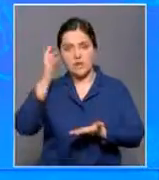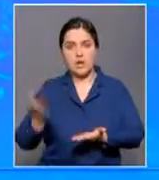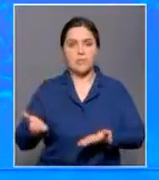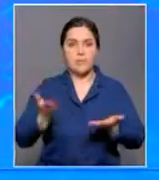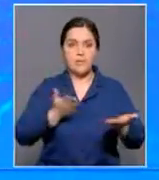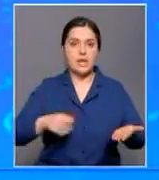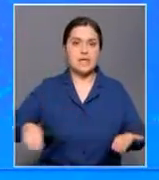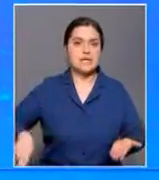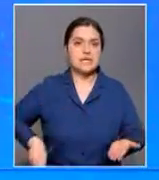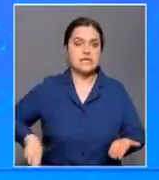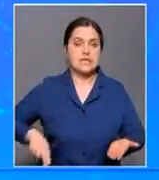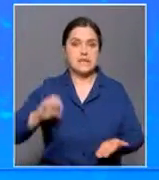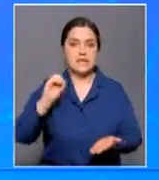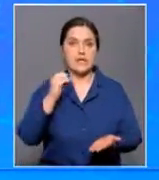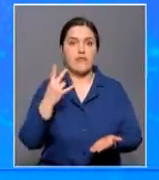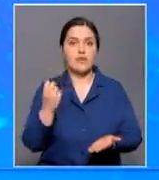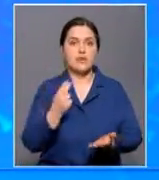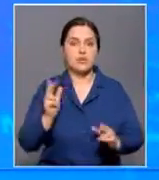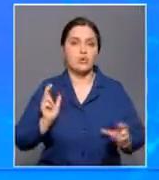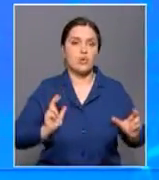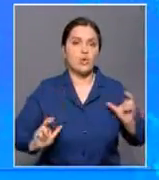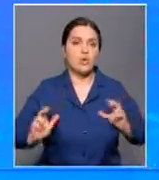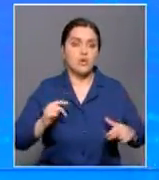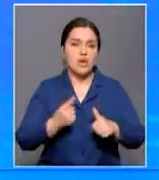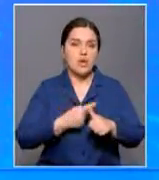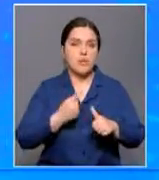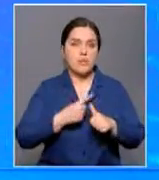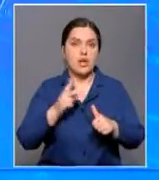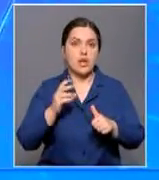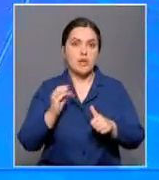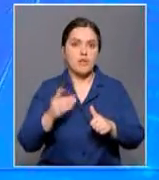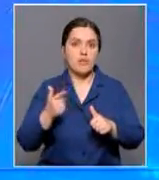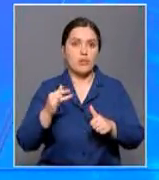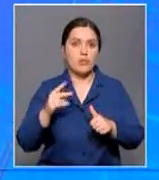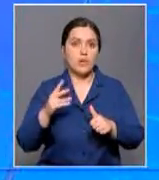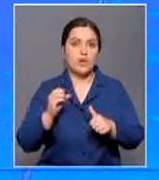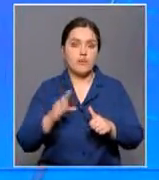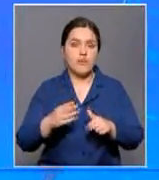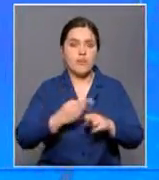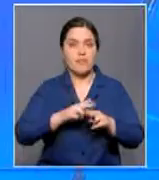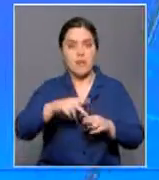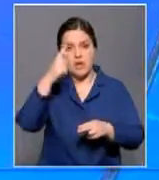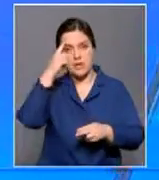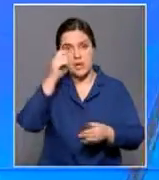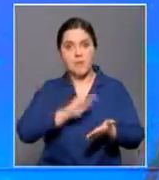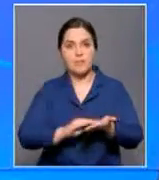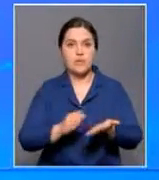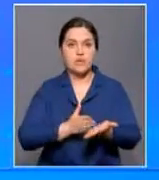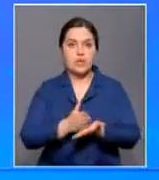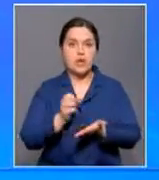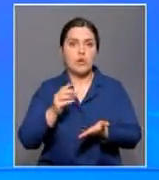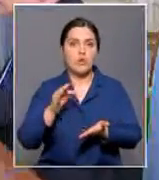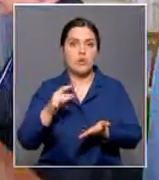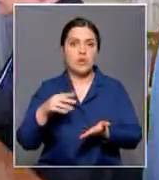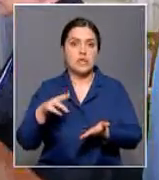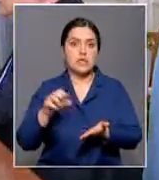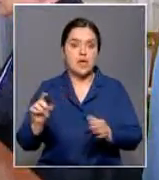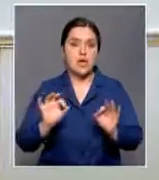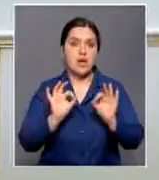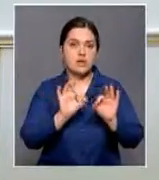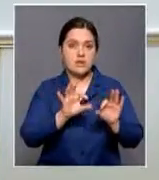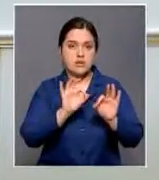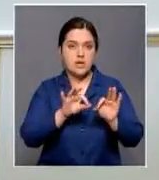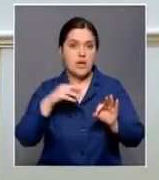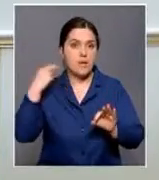ректора Евразийского национального университета имени Льва Гумилева, сообщает пресс-служба Аккорды. Ерлан Садыков рассказал